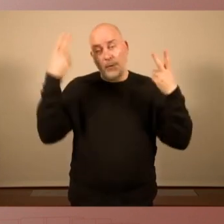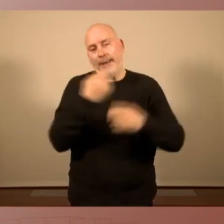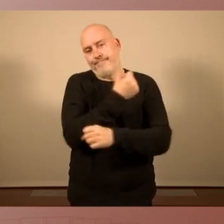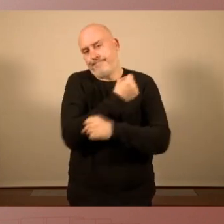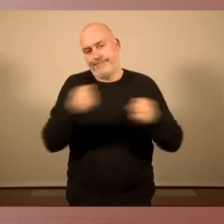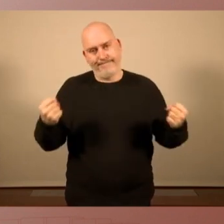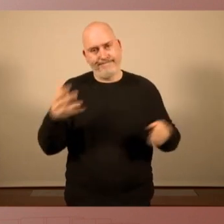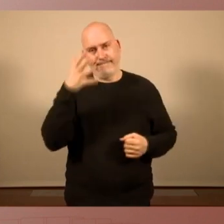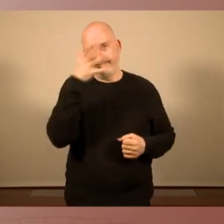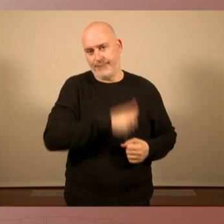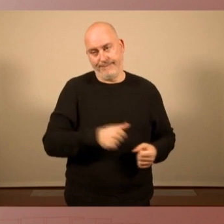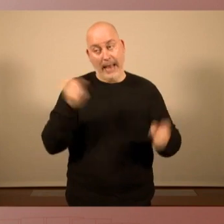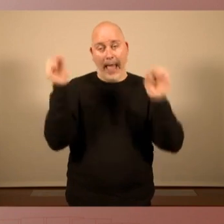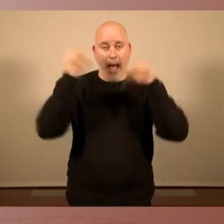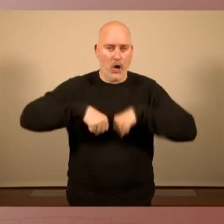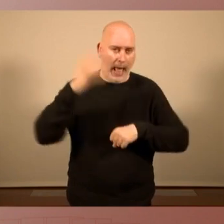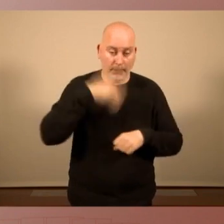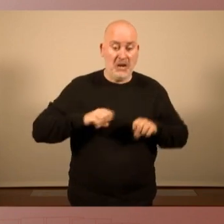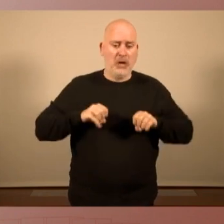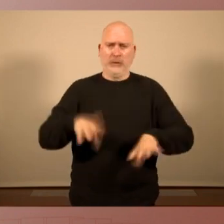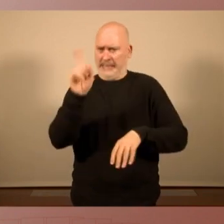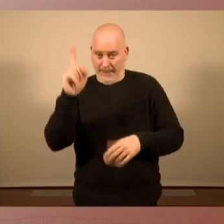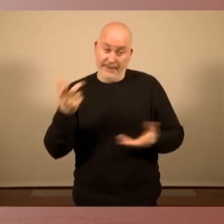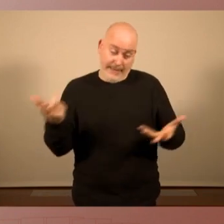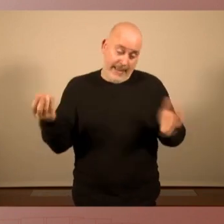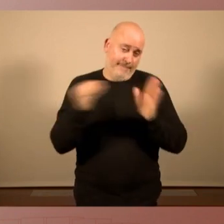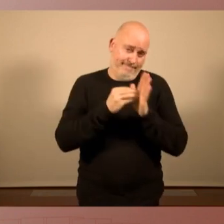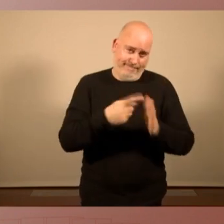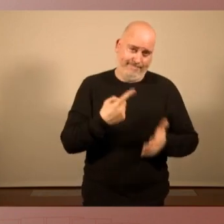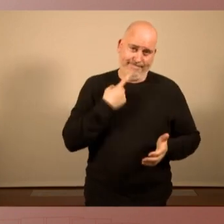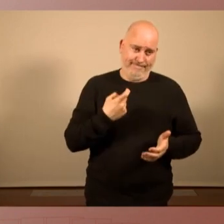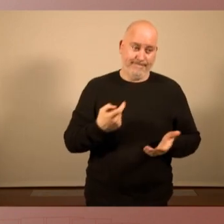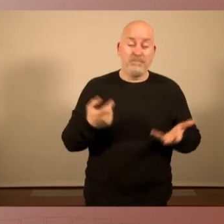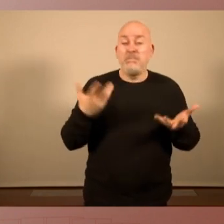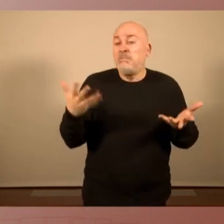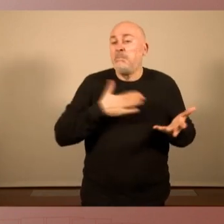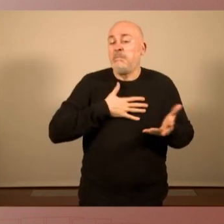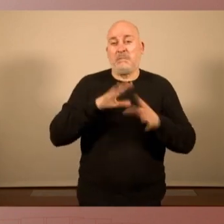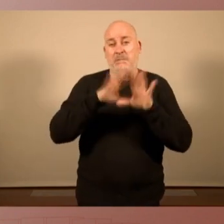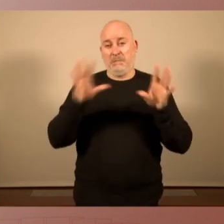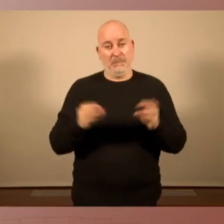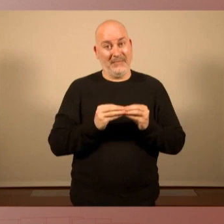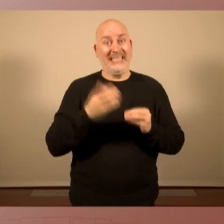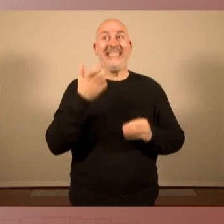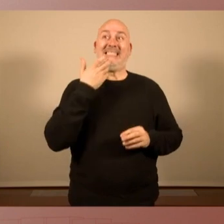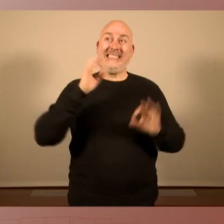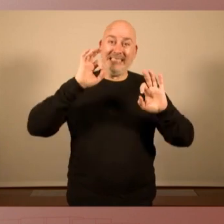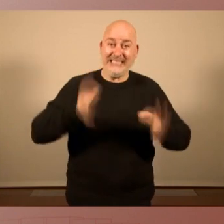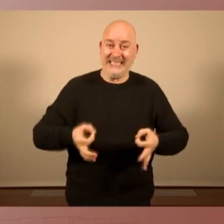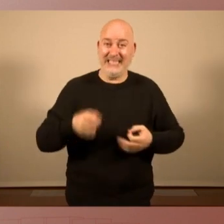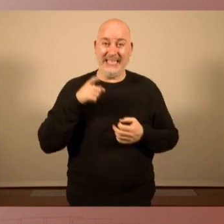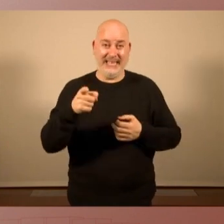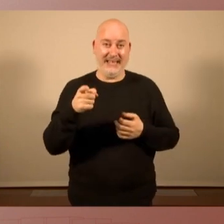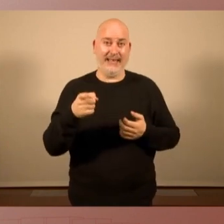caigut de l'acord, no hi renunciem. En definitiva, per nosaltres, si volem anar més enllà del que vam poder